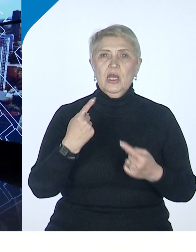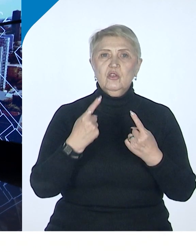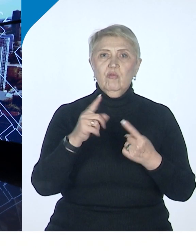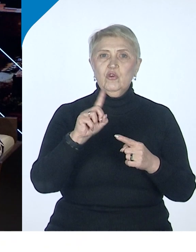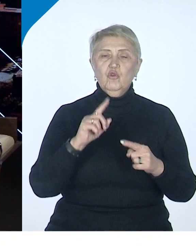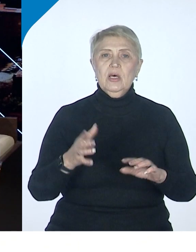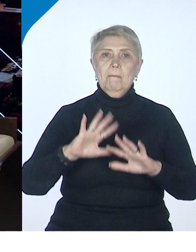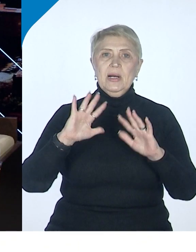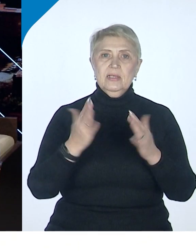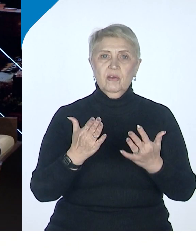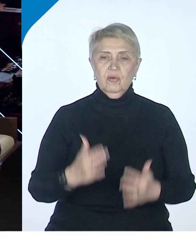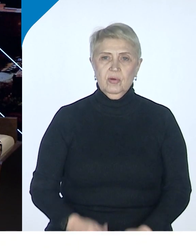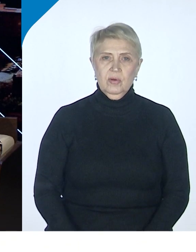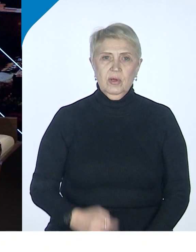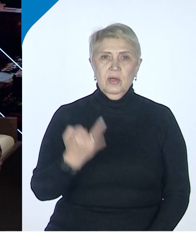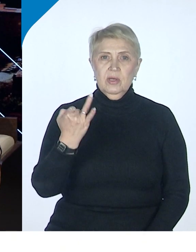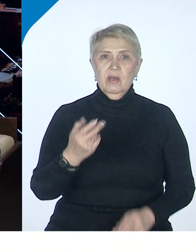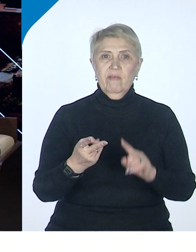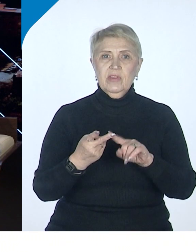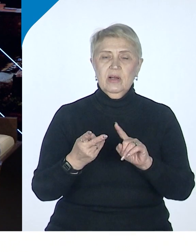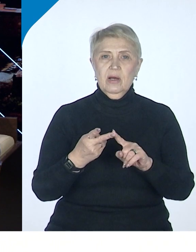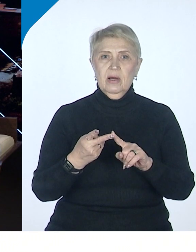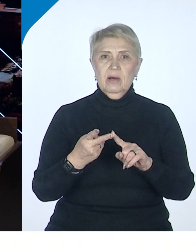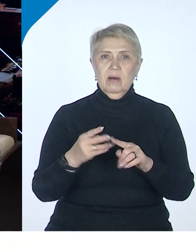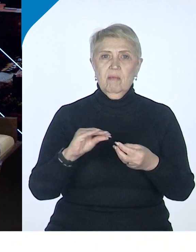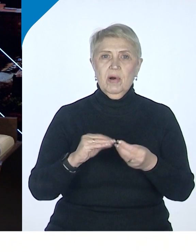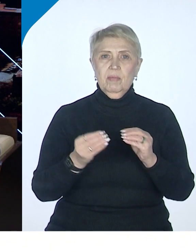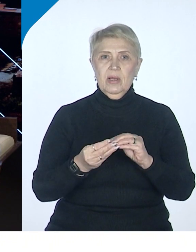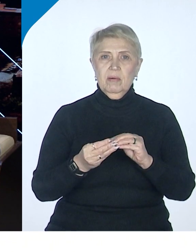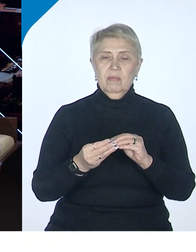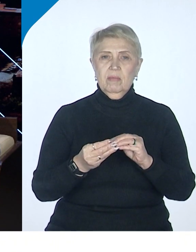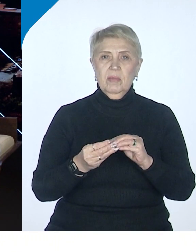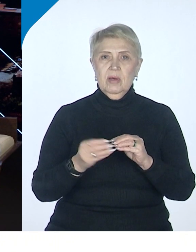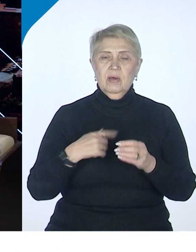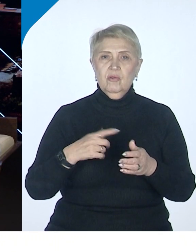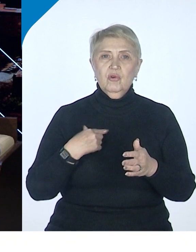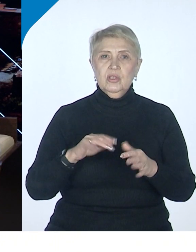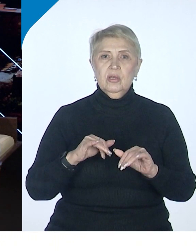произойдет. И вторая проблема заключается в том,